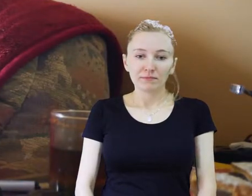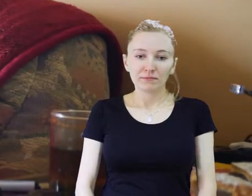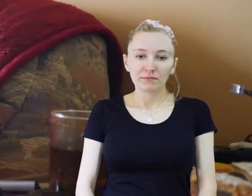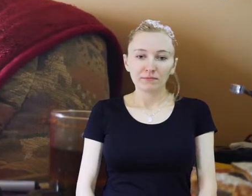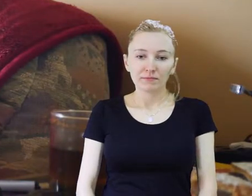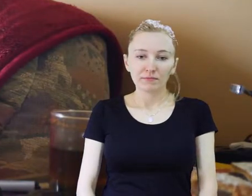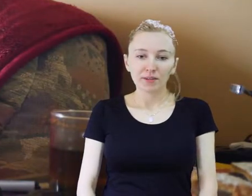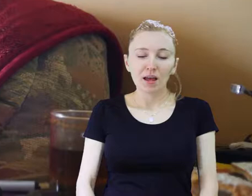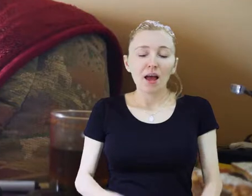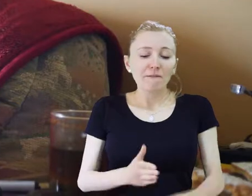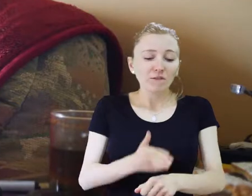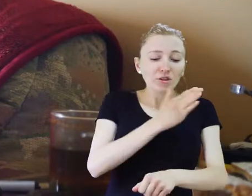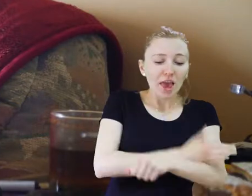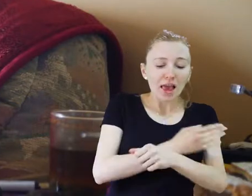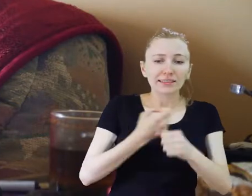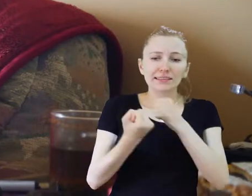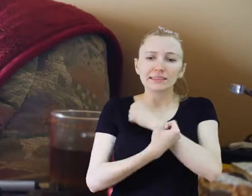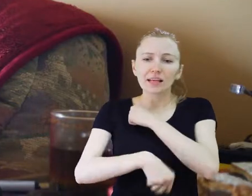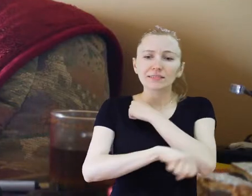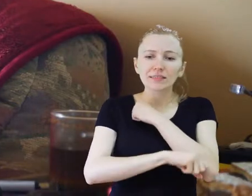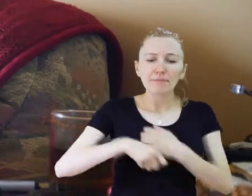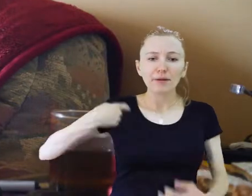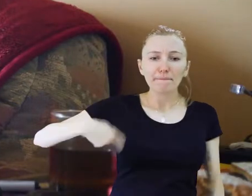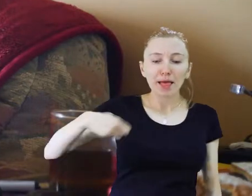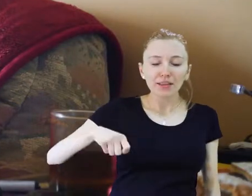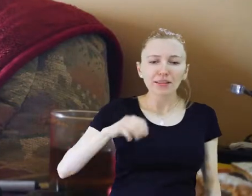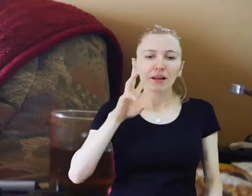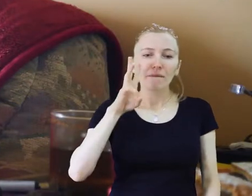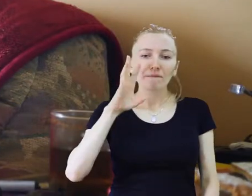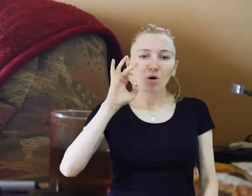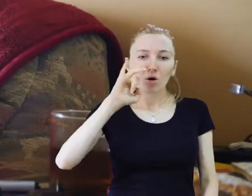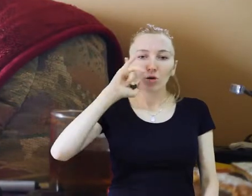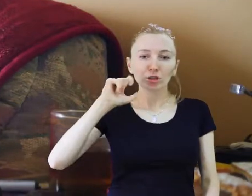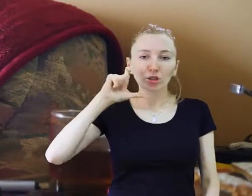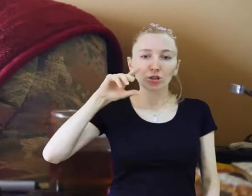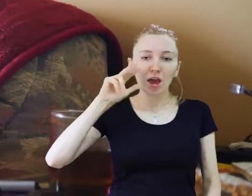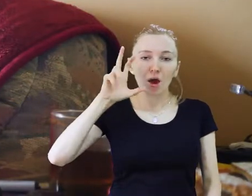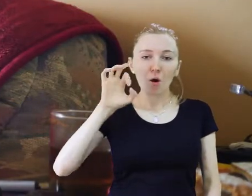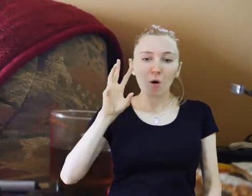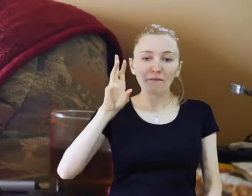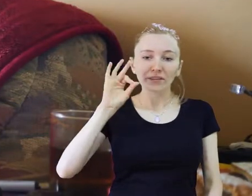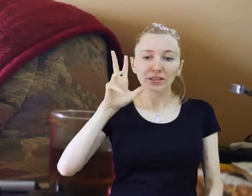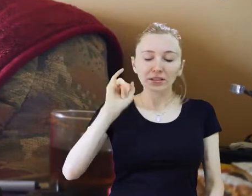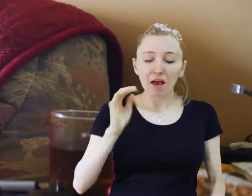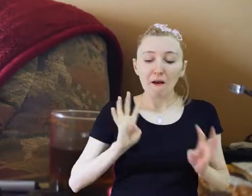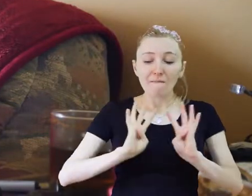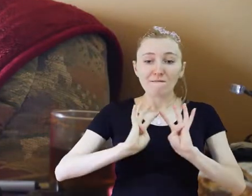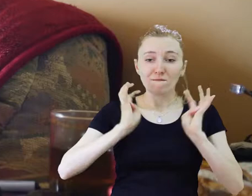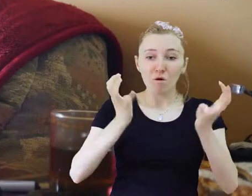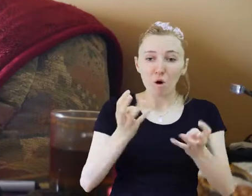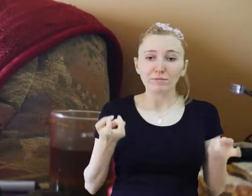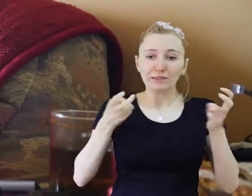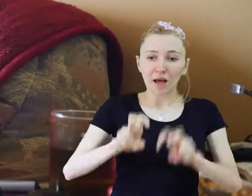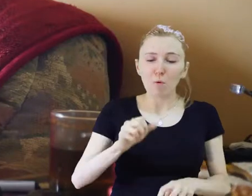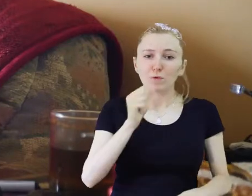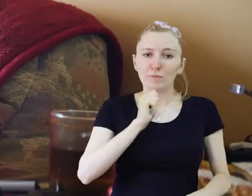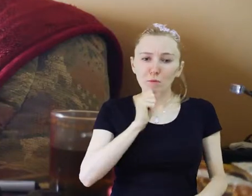Wcześniej ten wiceprezydent Wojciechowski próbował założyć takie forum,